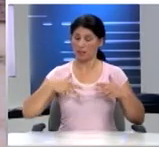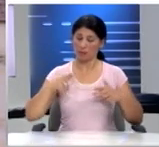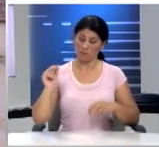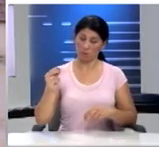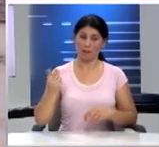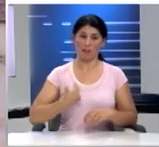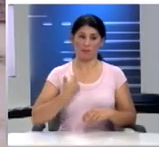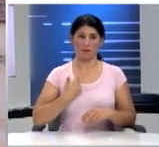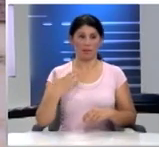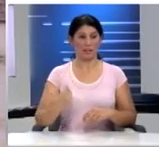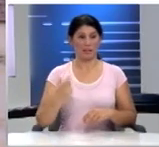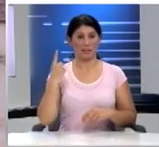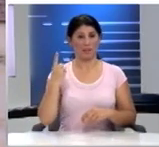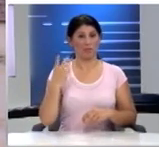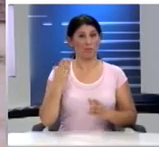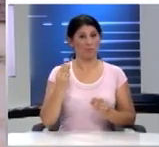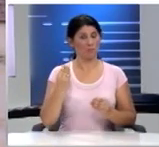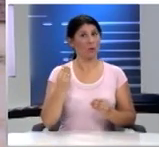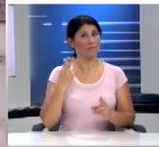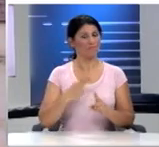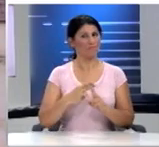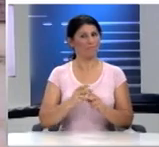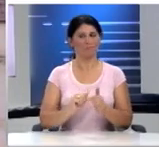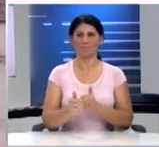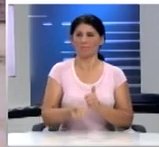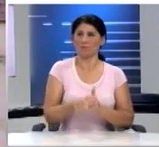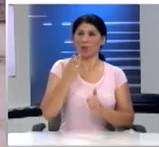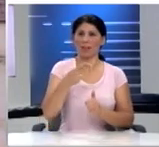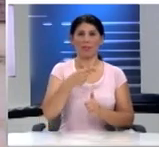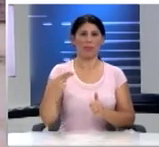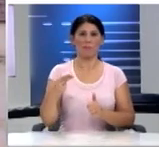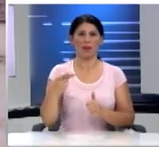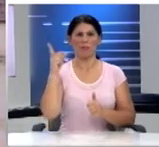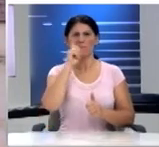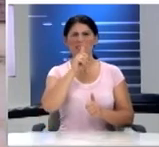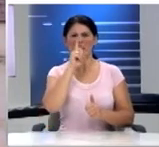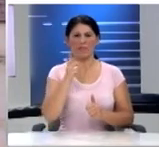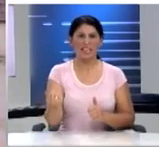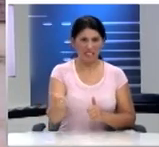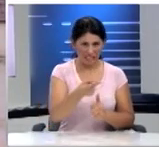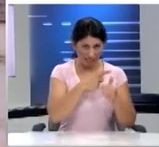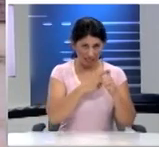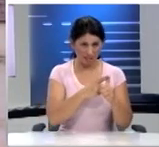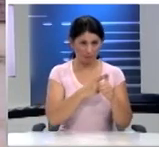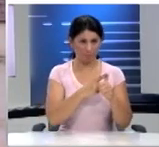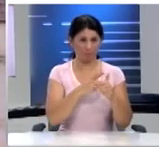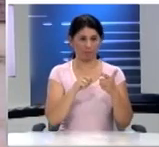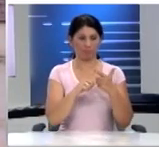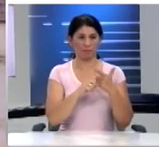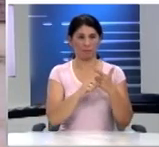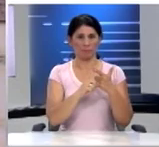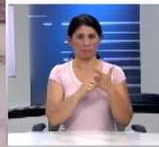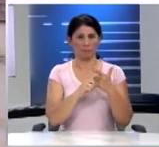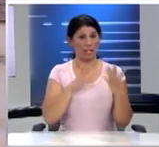Είχατε ένα πολύ επίμαχο και πρωτοποριακό θέμα της ψευδής ειδήσεις και την